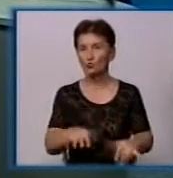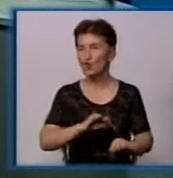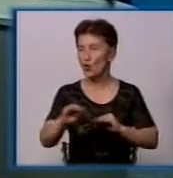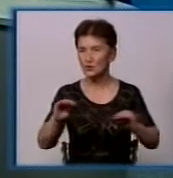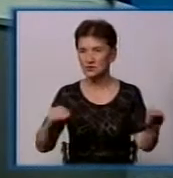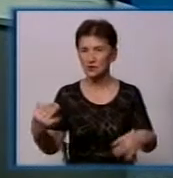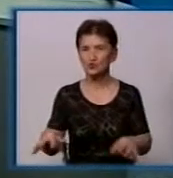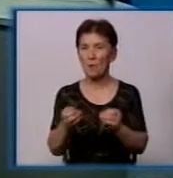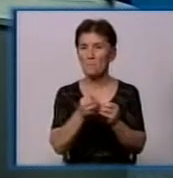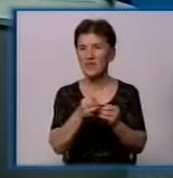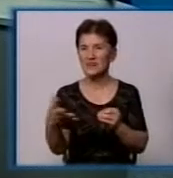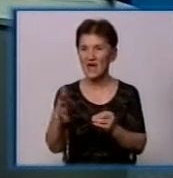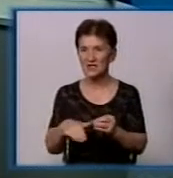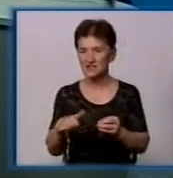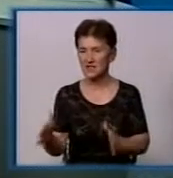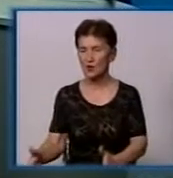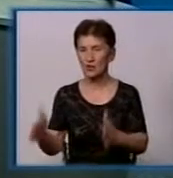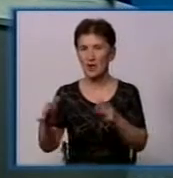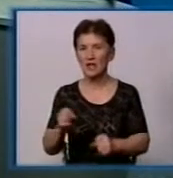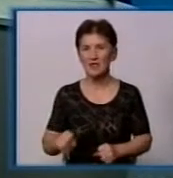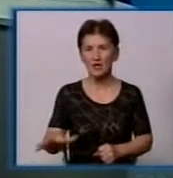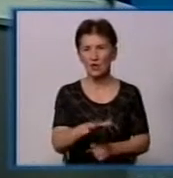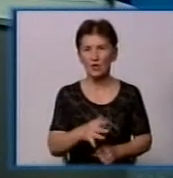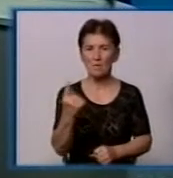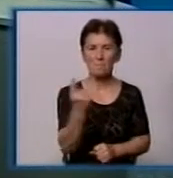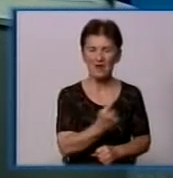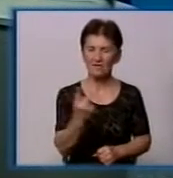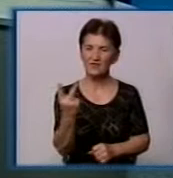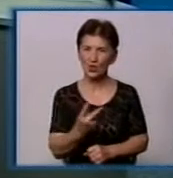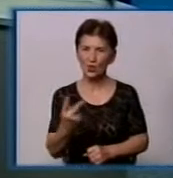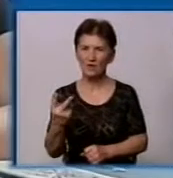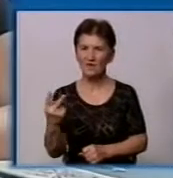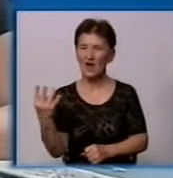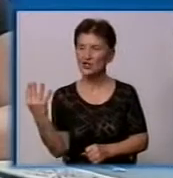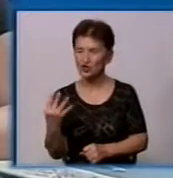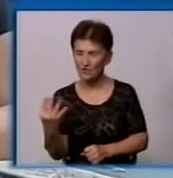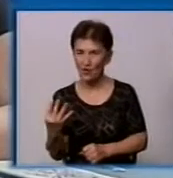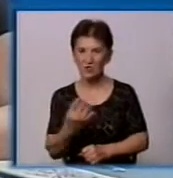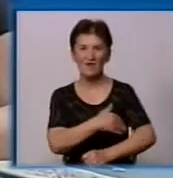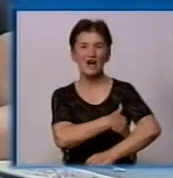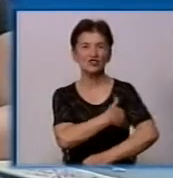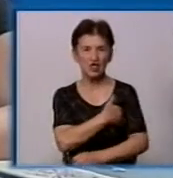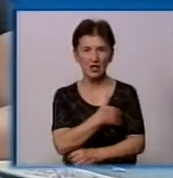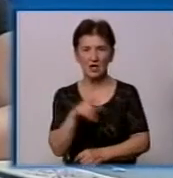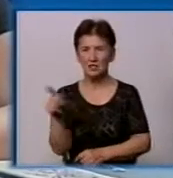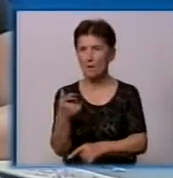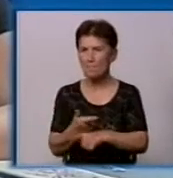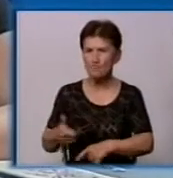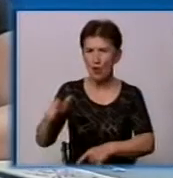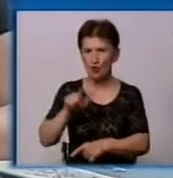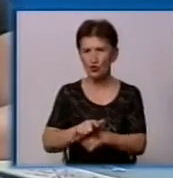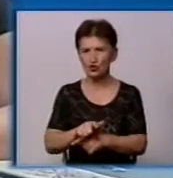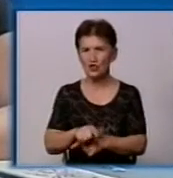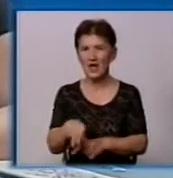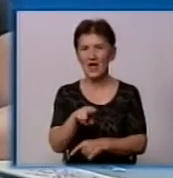контейнеров і на території 1-го, на території 2-го ЖЭКа, на території 4-го ЖЭКа, там більше всього 9 контейнеров, в